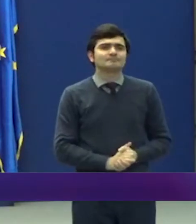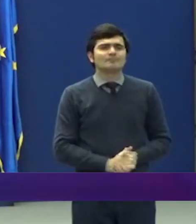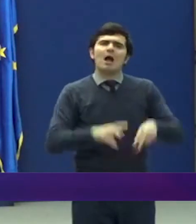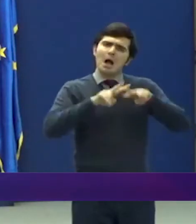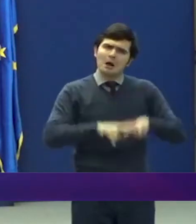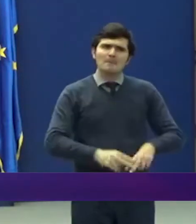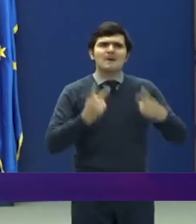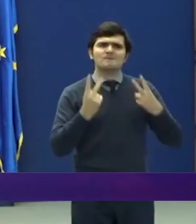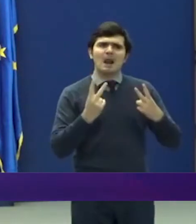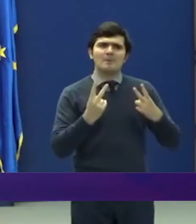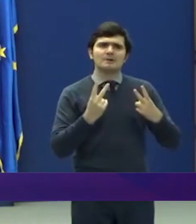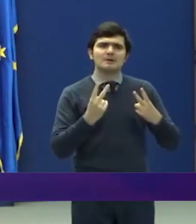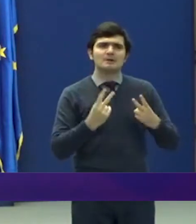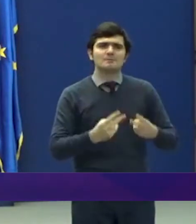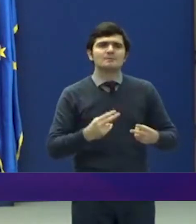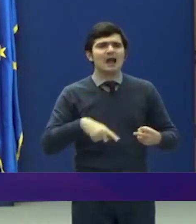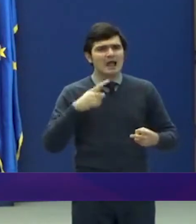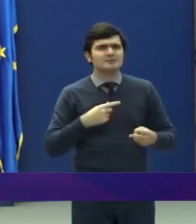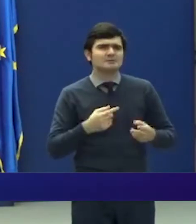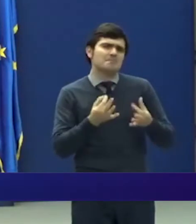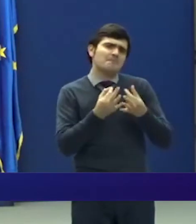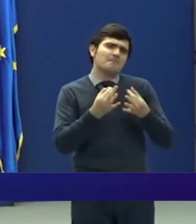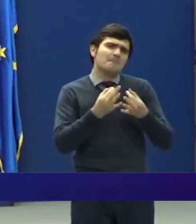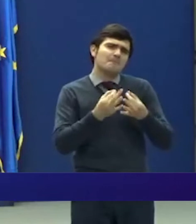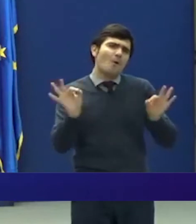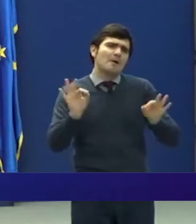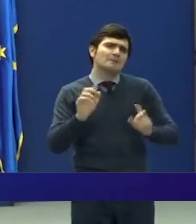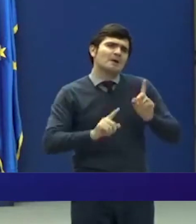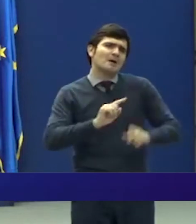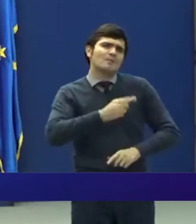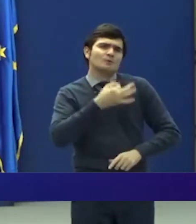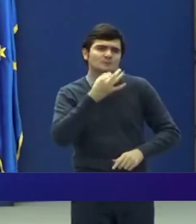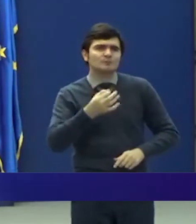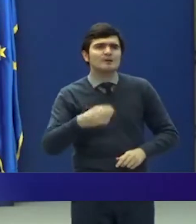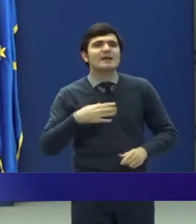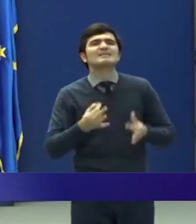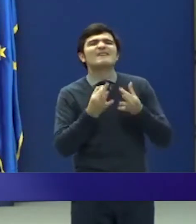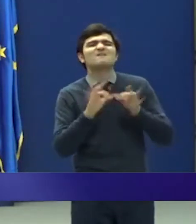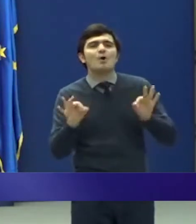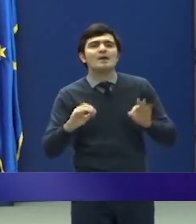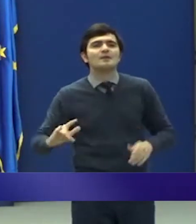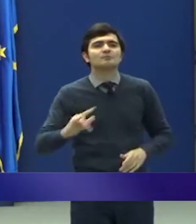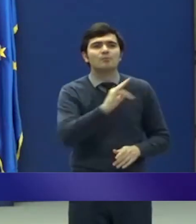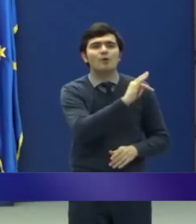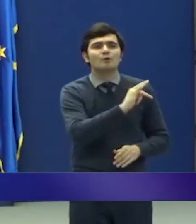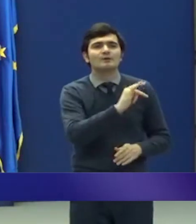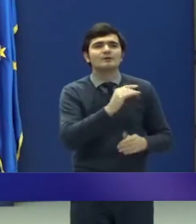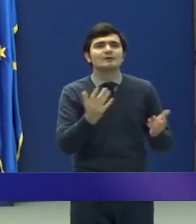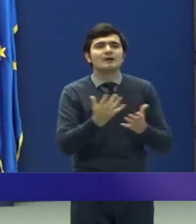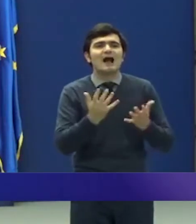Rămâne valabilă permisivitatea, dacă pot să spun așa, pentru zborurile care